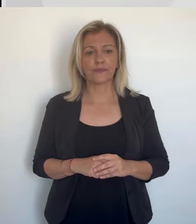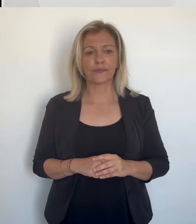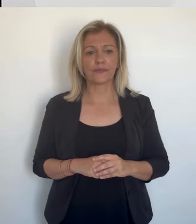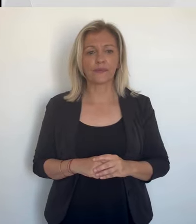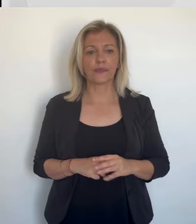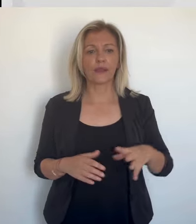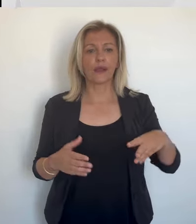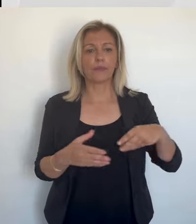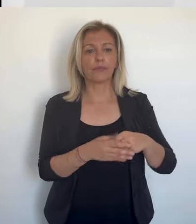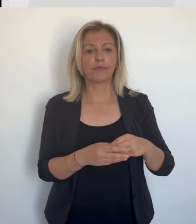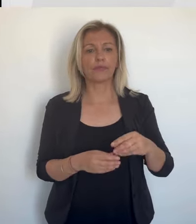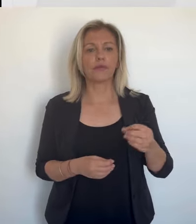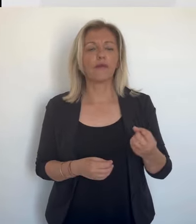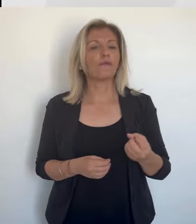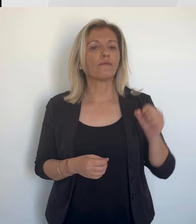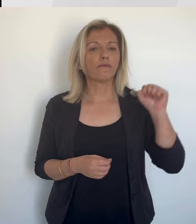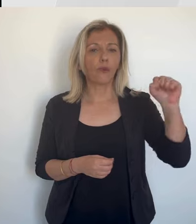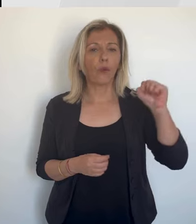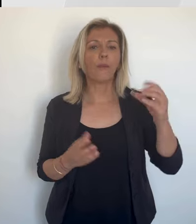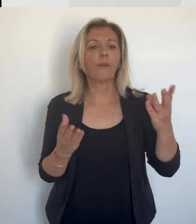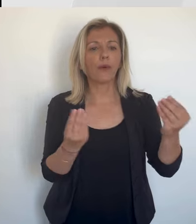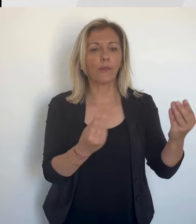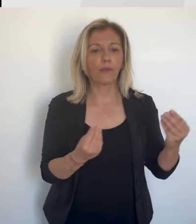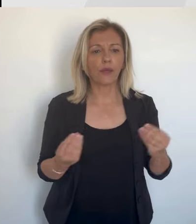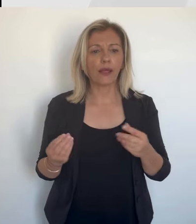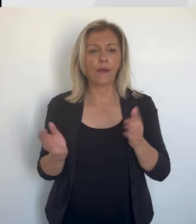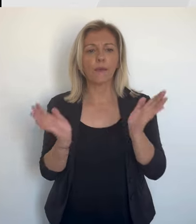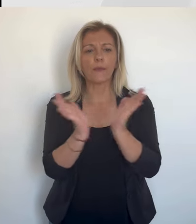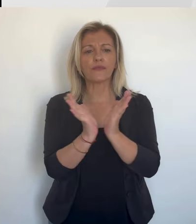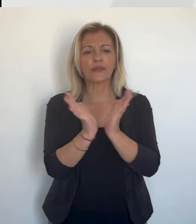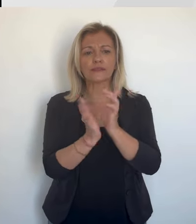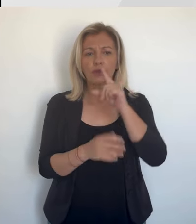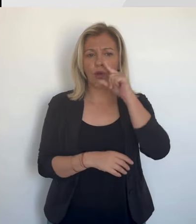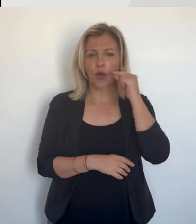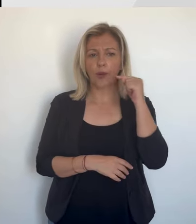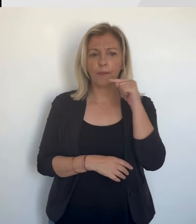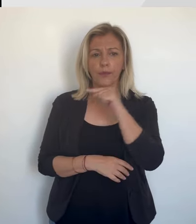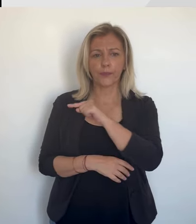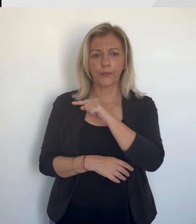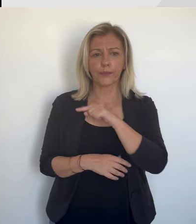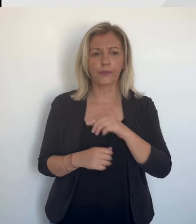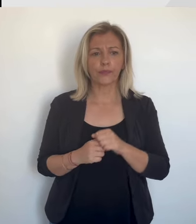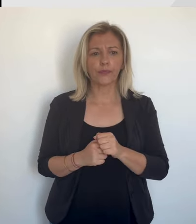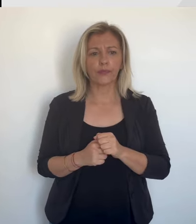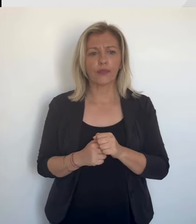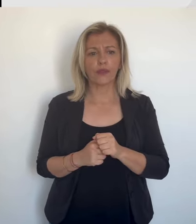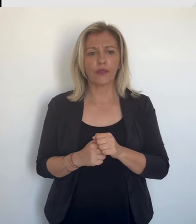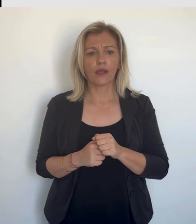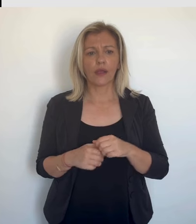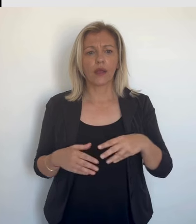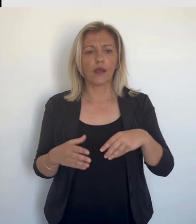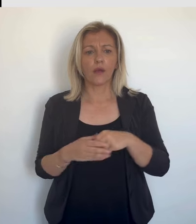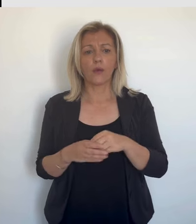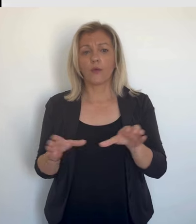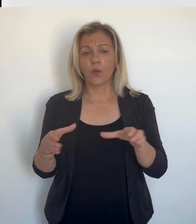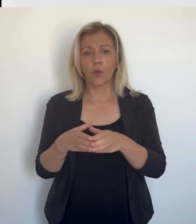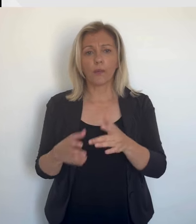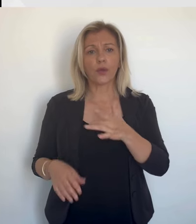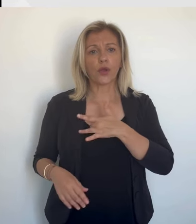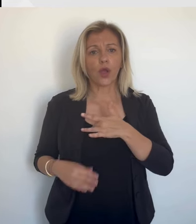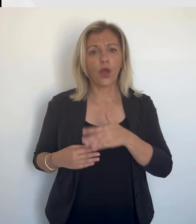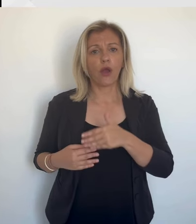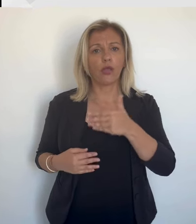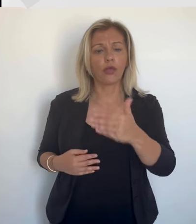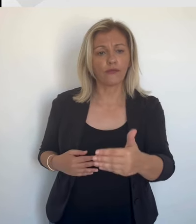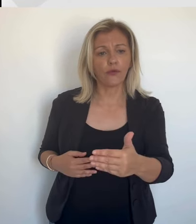Le maire de Petrosé les représentera le nouveau Front populaire. Michel Thio, qu'à de Mossa Palatine, et le bonifacien Jean-Baptiste Coucou, qui pour